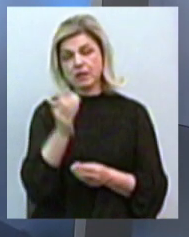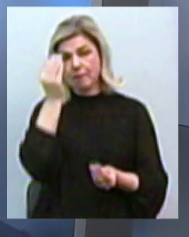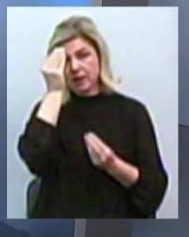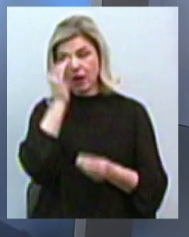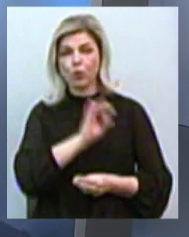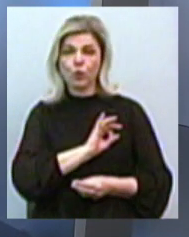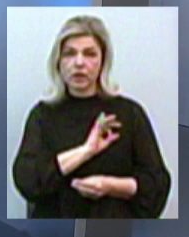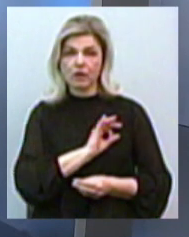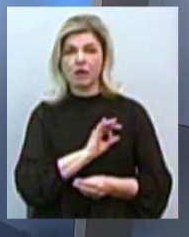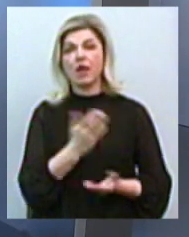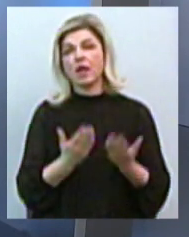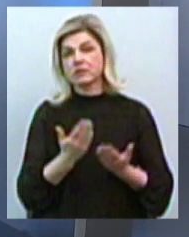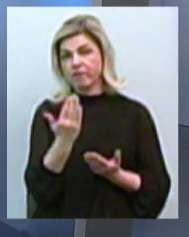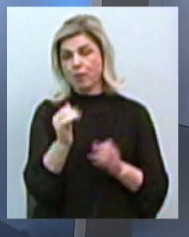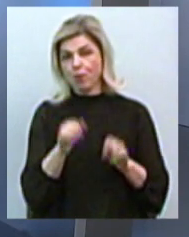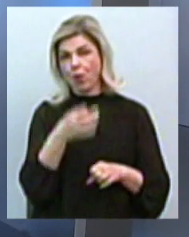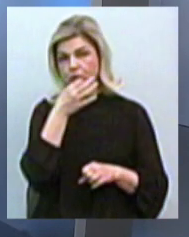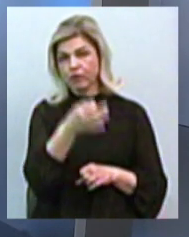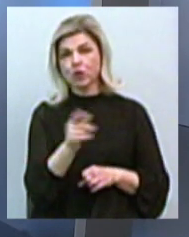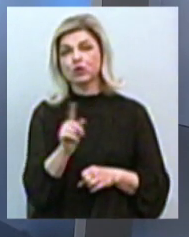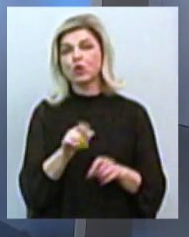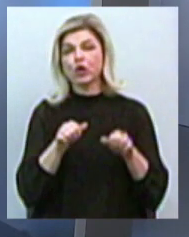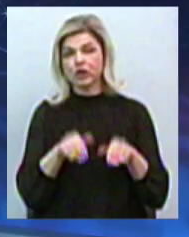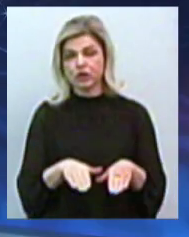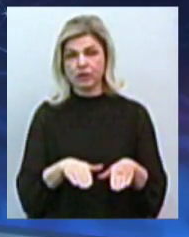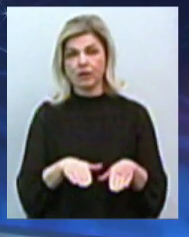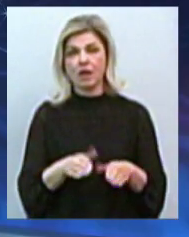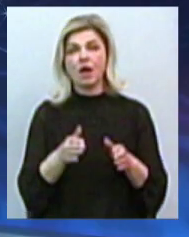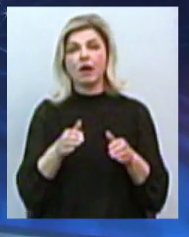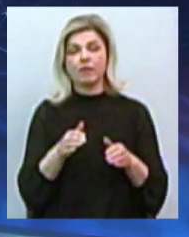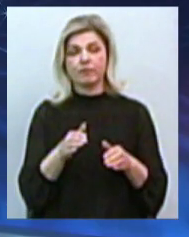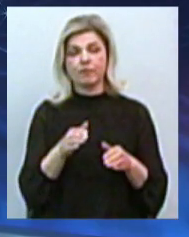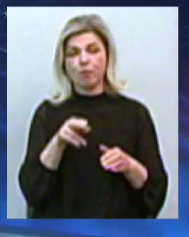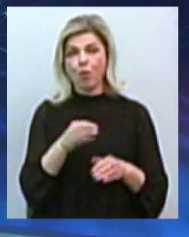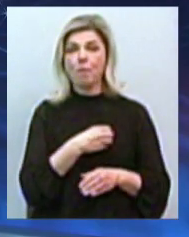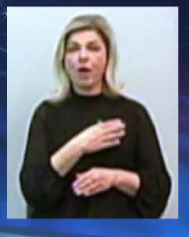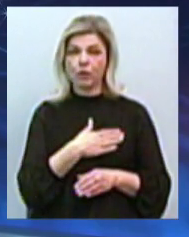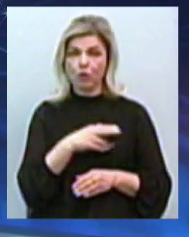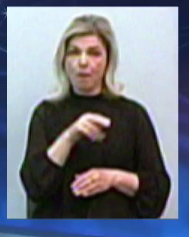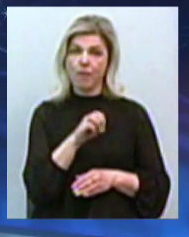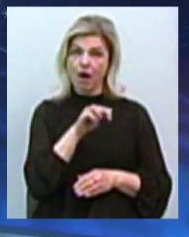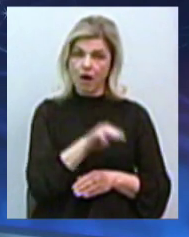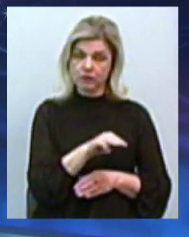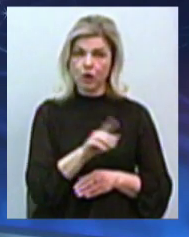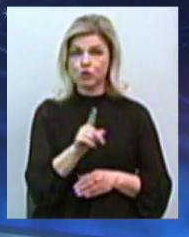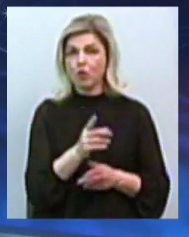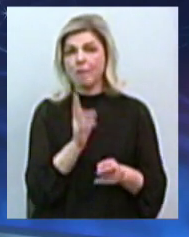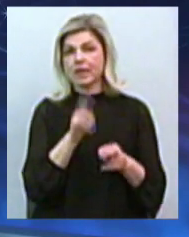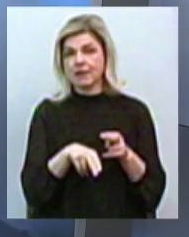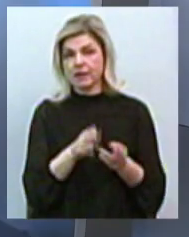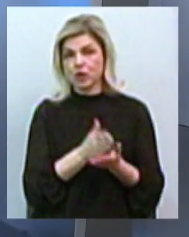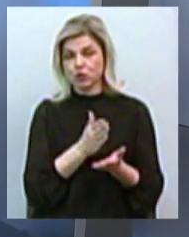якщо ви можете відповісти, що рішення прийнято по майну ПАТ, котре перестало існувати